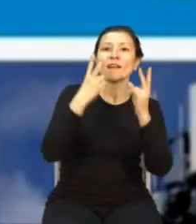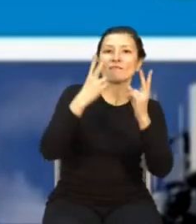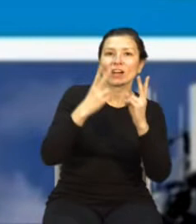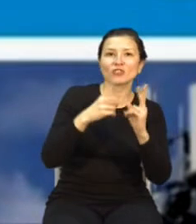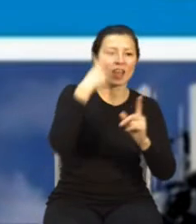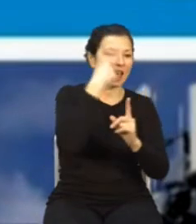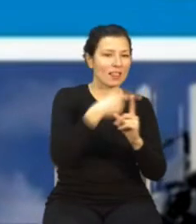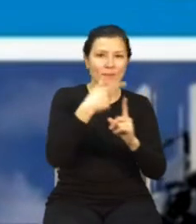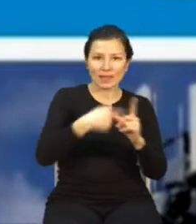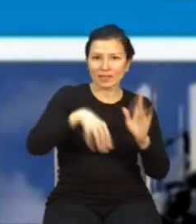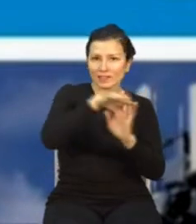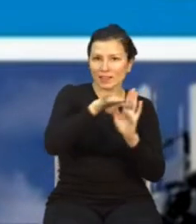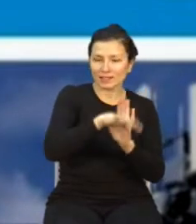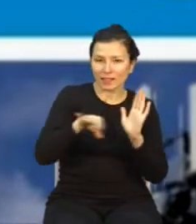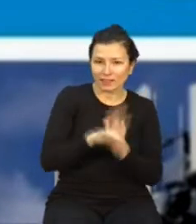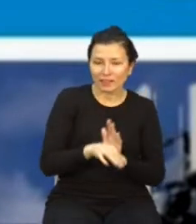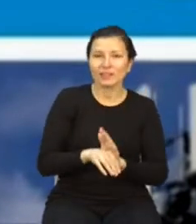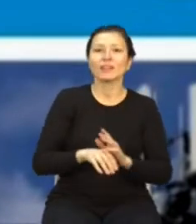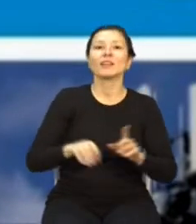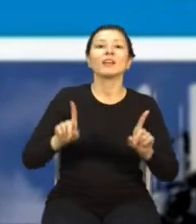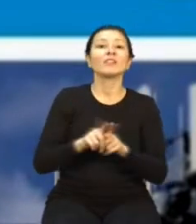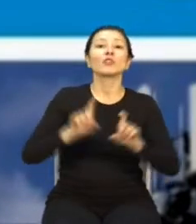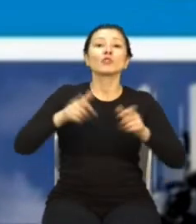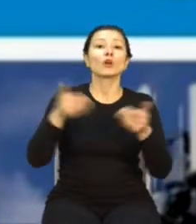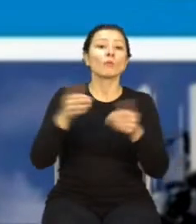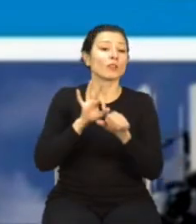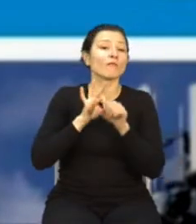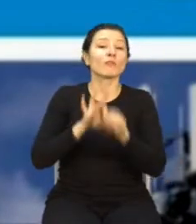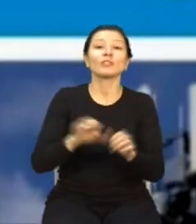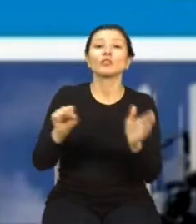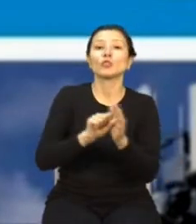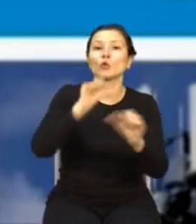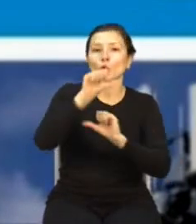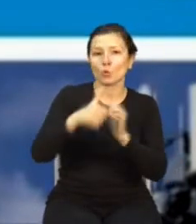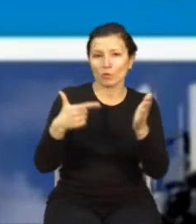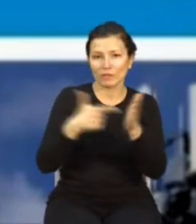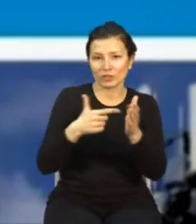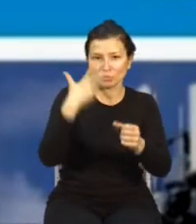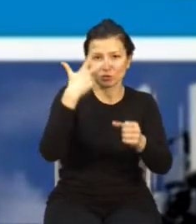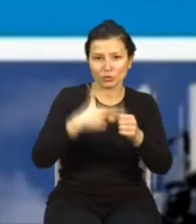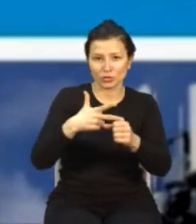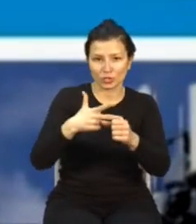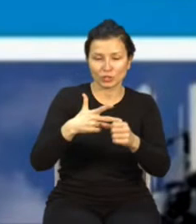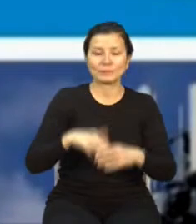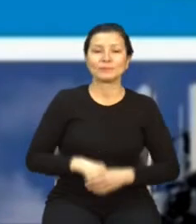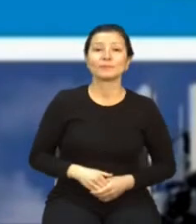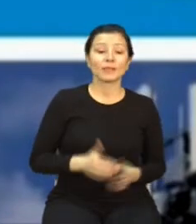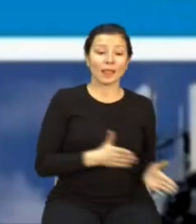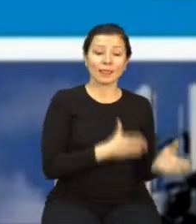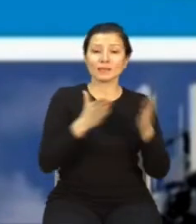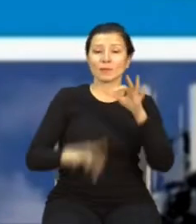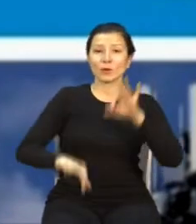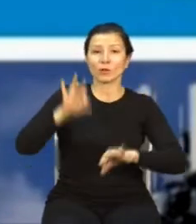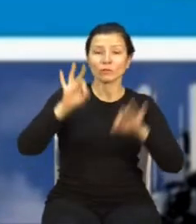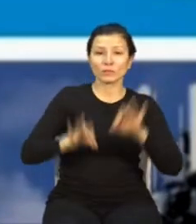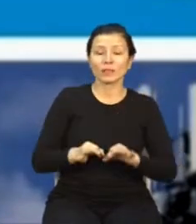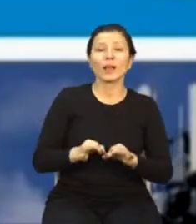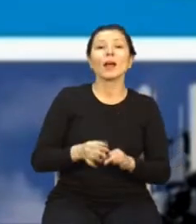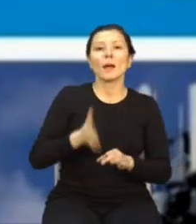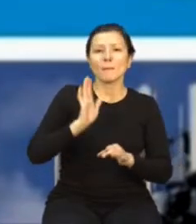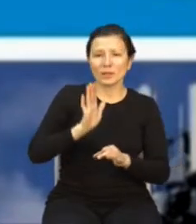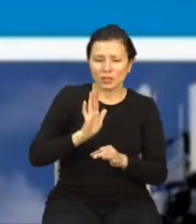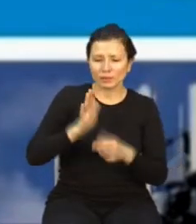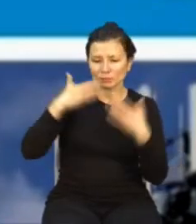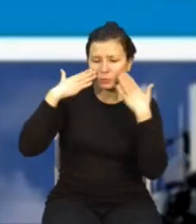nowe techniczne możliwości mogą być wdrożone do roku 2030. Kolejna konferencja będzie uwzględniać kolejne PASMA